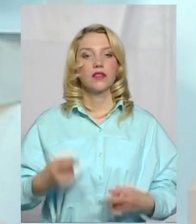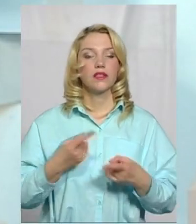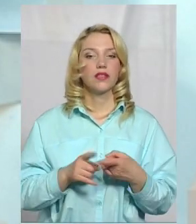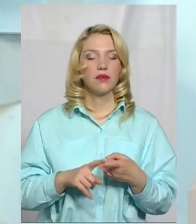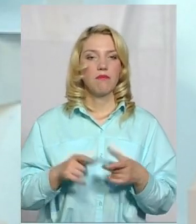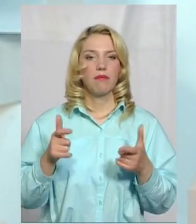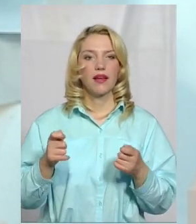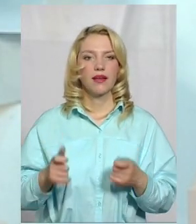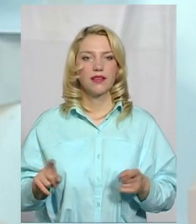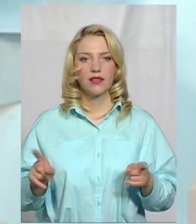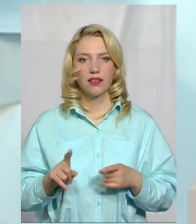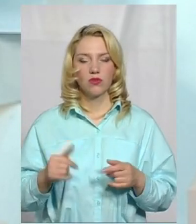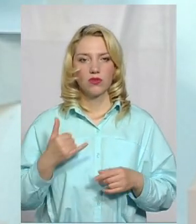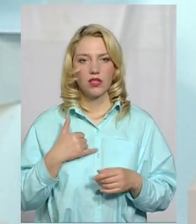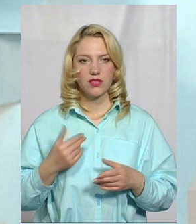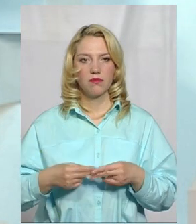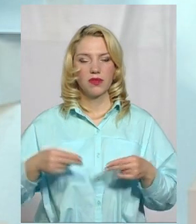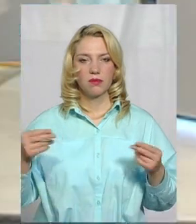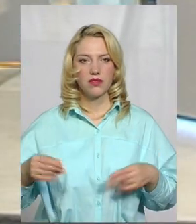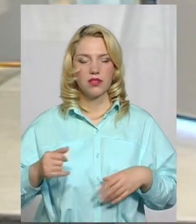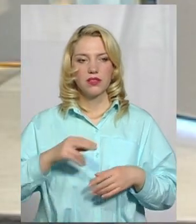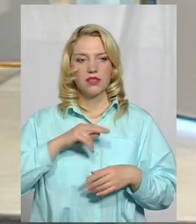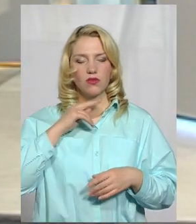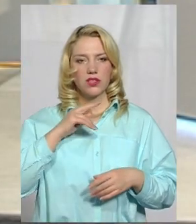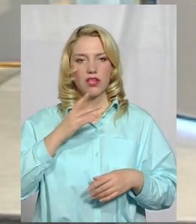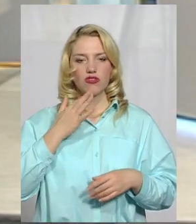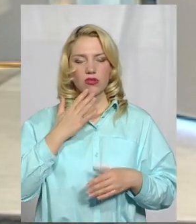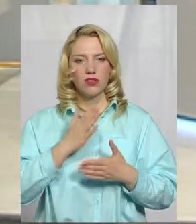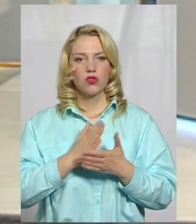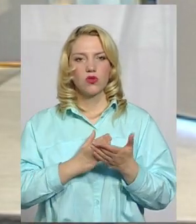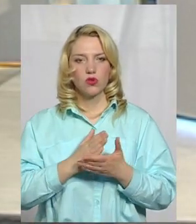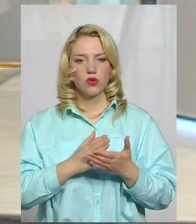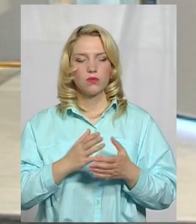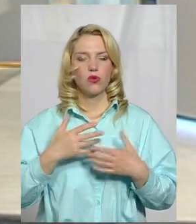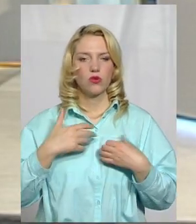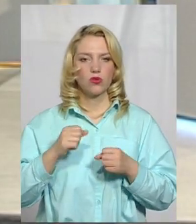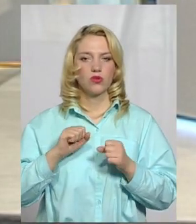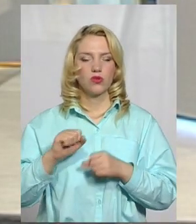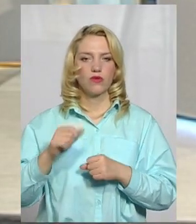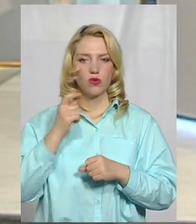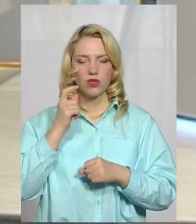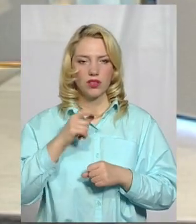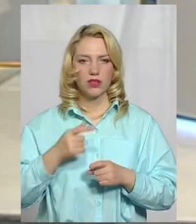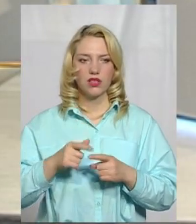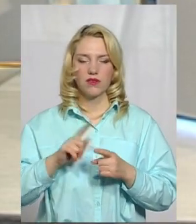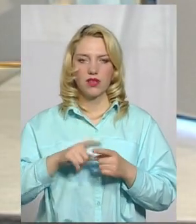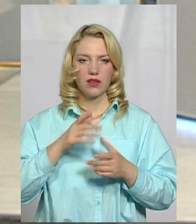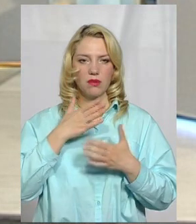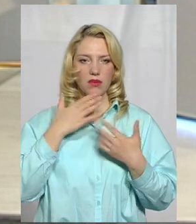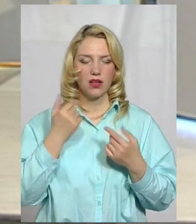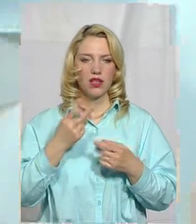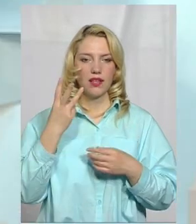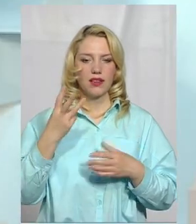Ті пакети, які у нас підписані, за уважень Національної служби здоров'я України та Міністерства охорони здоров'я України, немає.